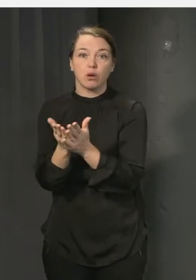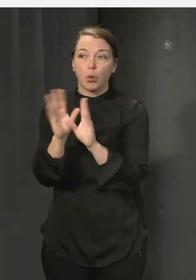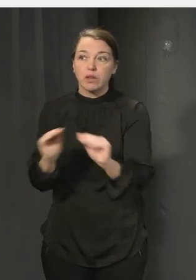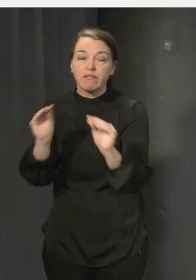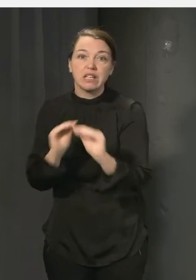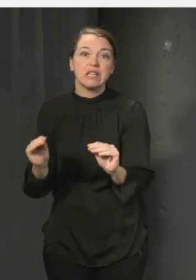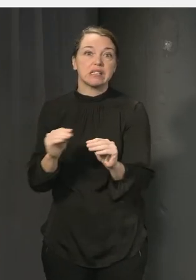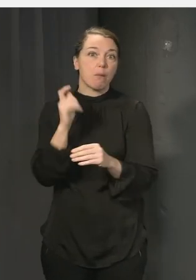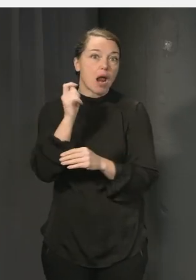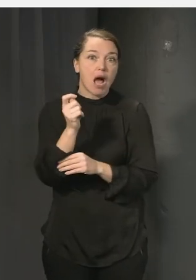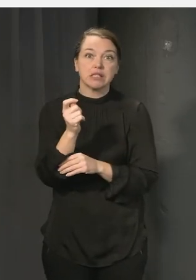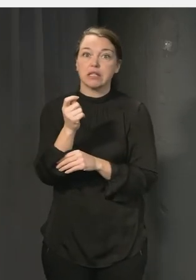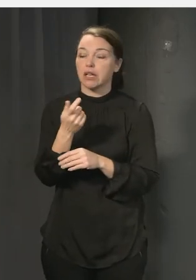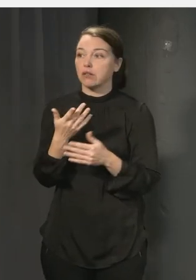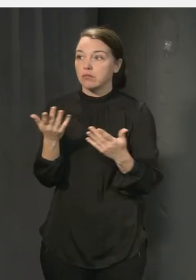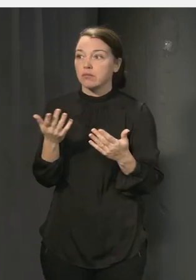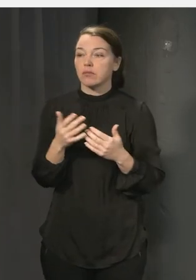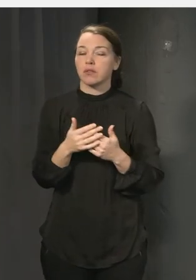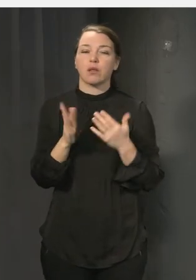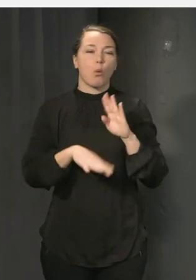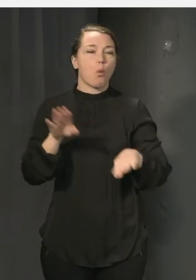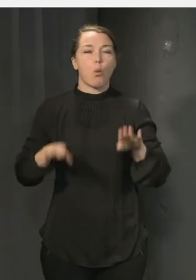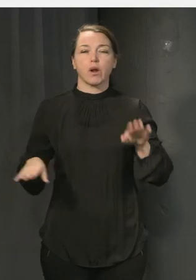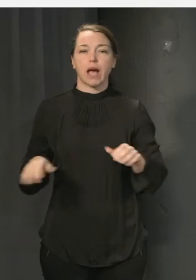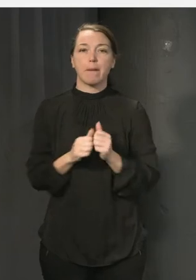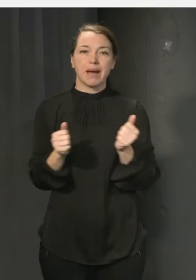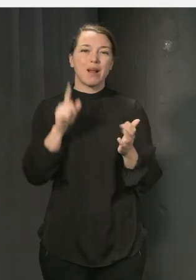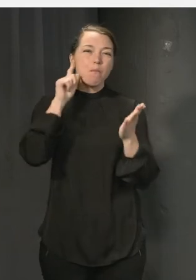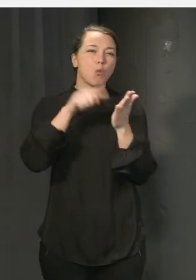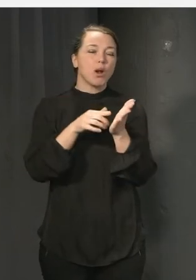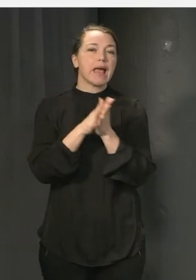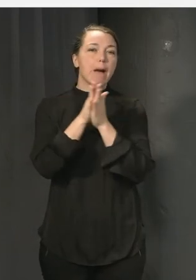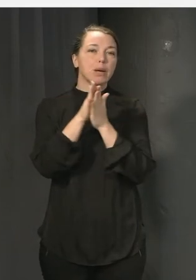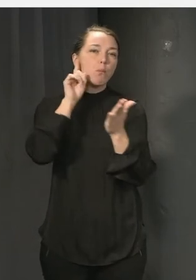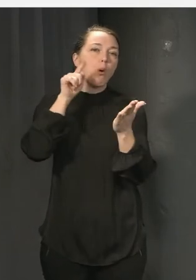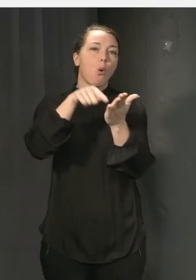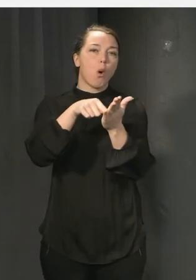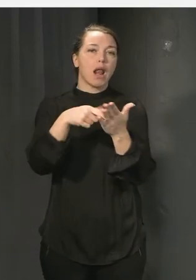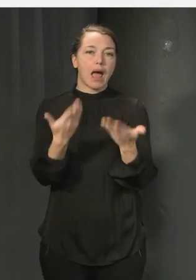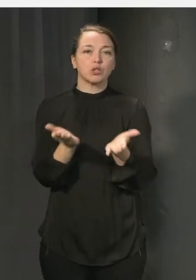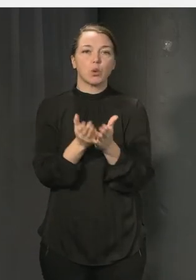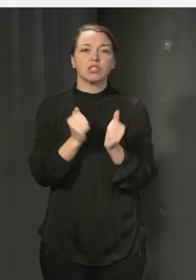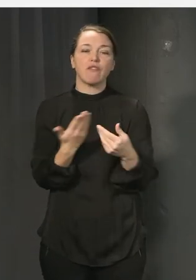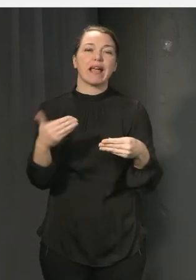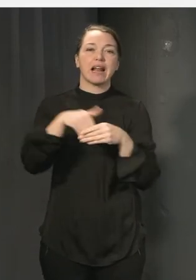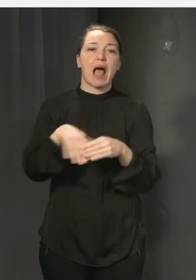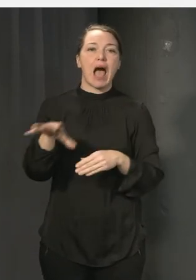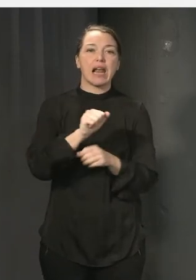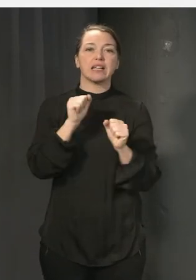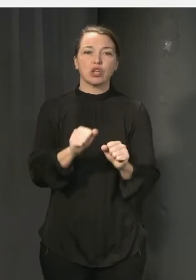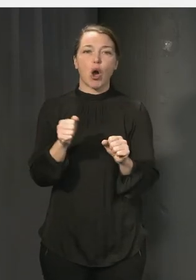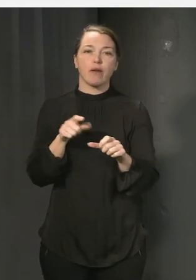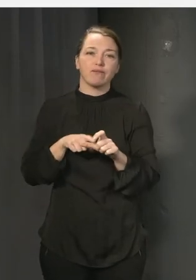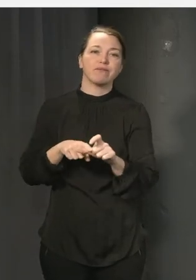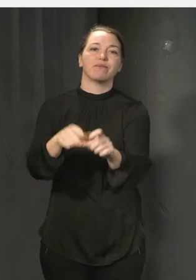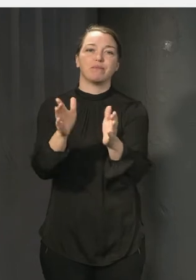olika ut. Men ambitionen är ju som du beskriver Malin, att skolan ska vara inkluderande, alla ska med, alla ska vara med.